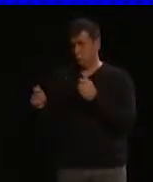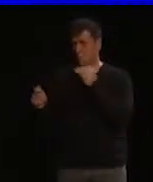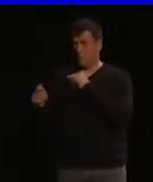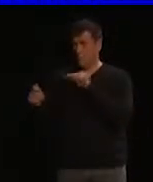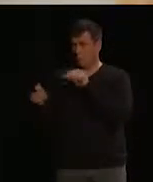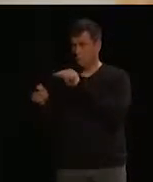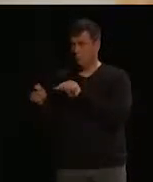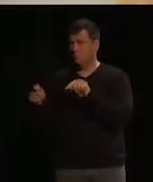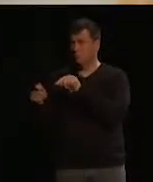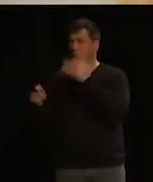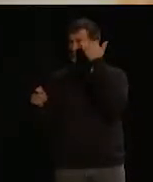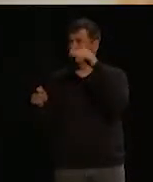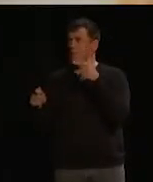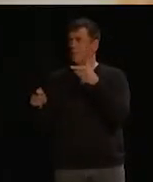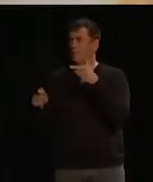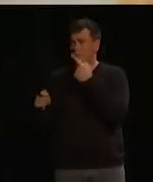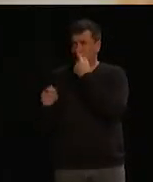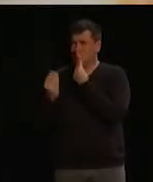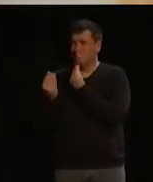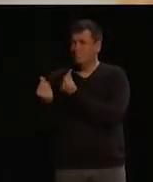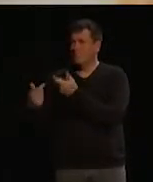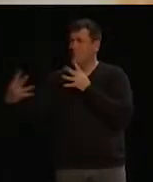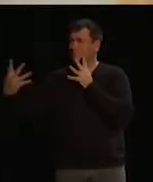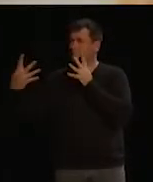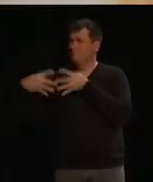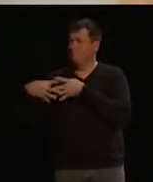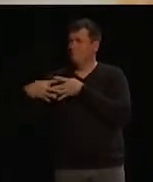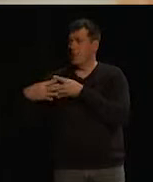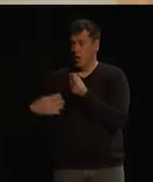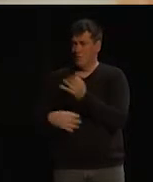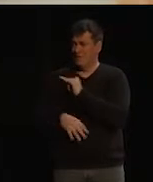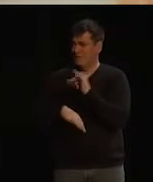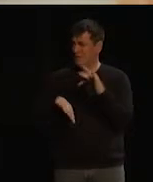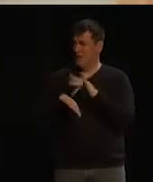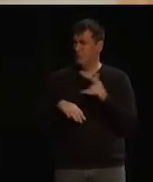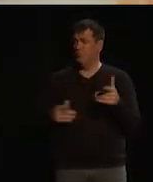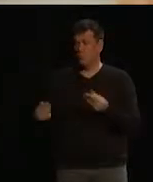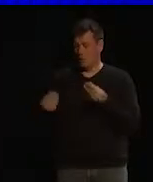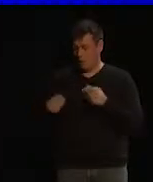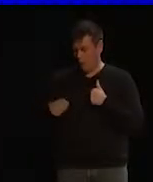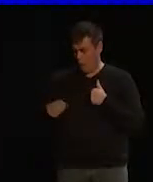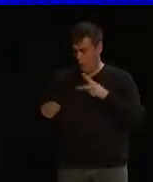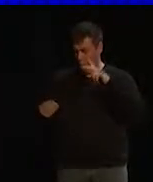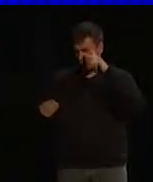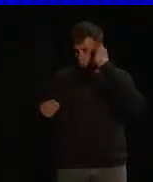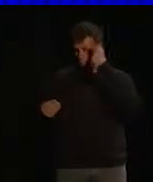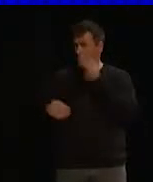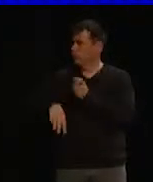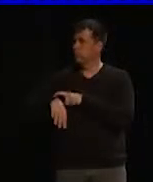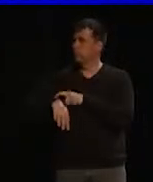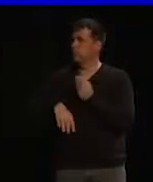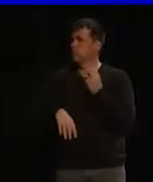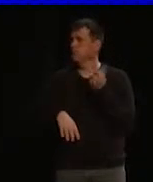ce geste. La tablette est tellement intuitive que même un enfant qui n'a jamais été en contact avec la comprend presque